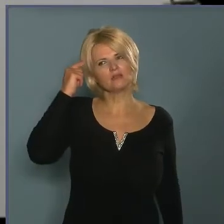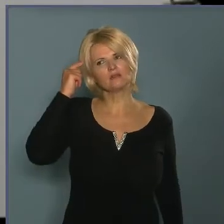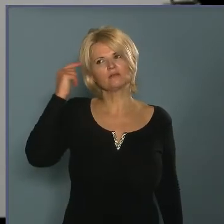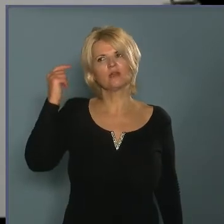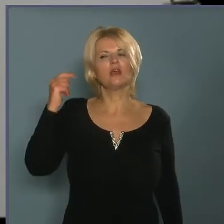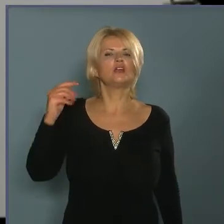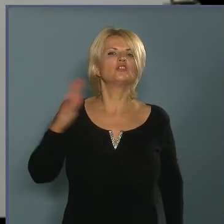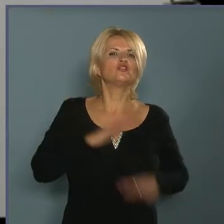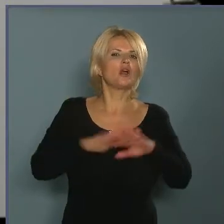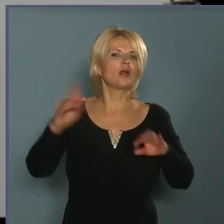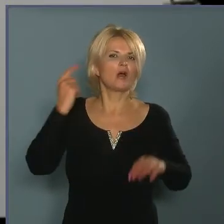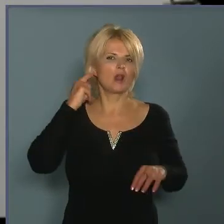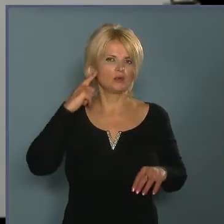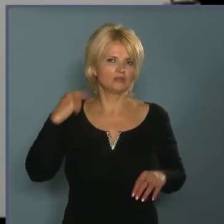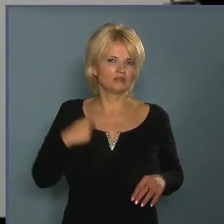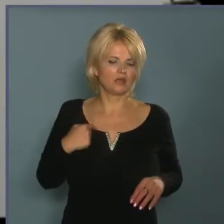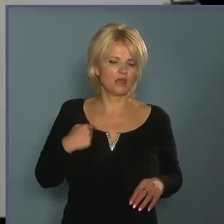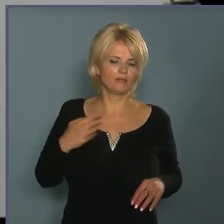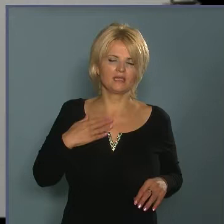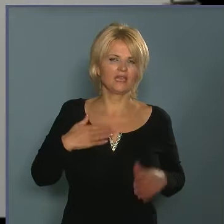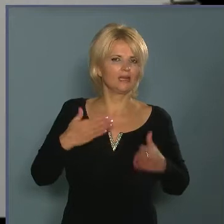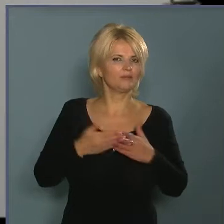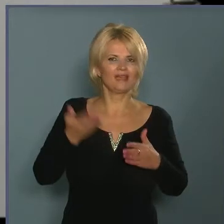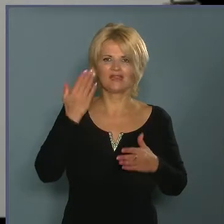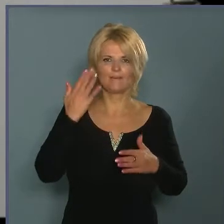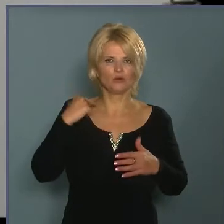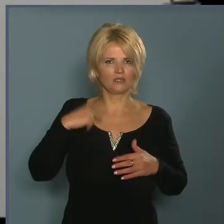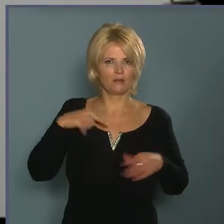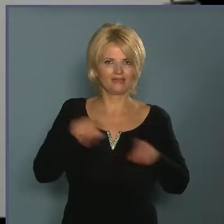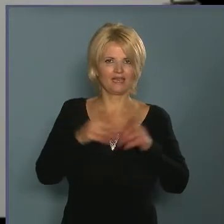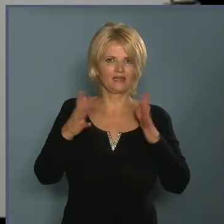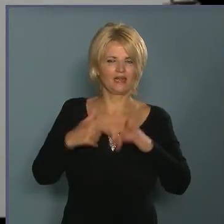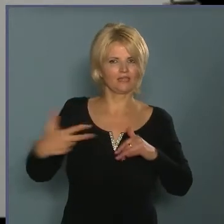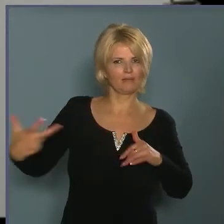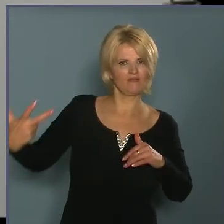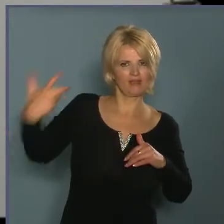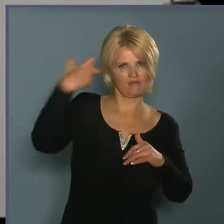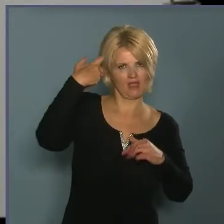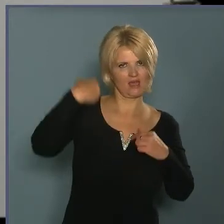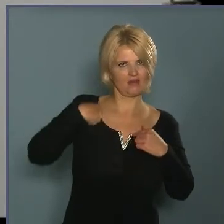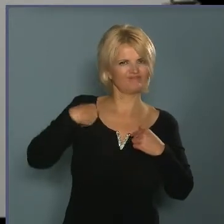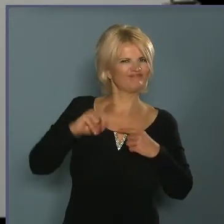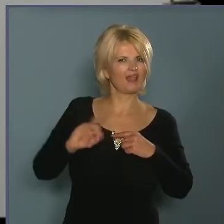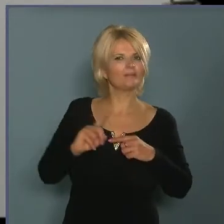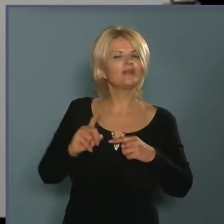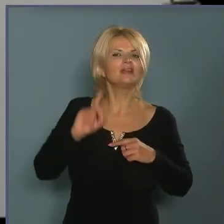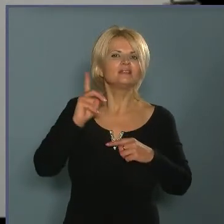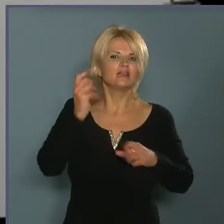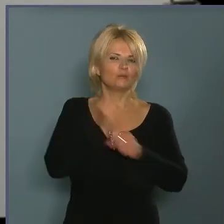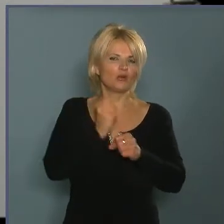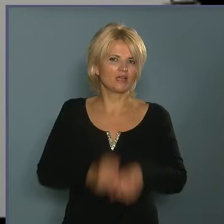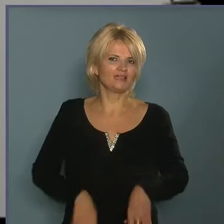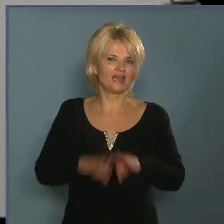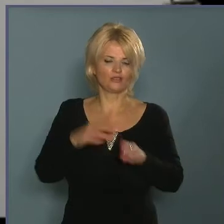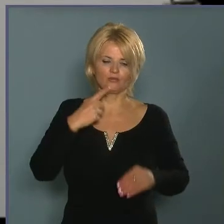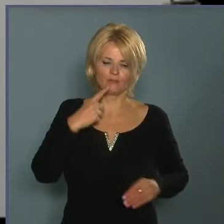tudom, hiszen én még nem kerültem ilyen helyzetbe, hogy fegyvert fogtak volna rám, viszont a munkatársaim